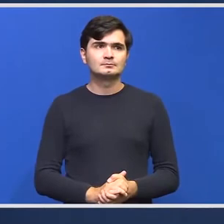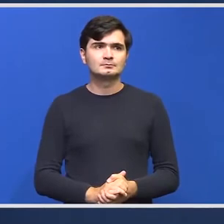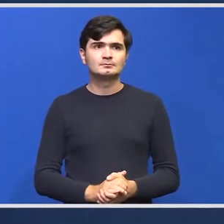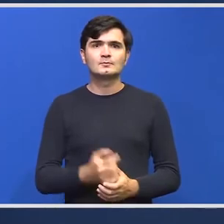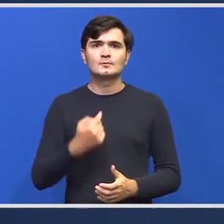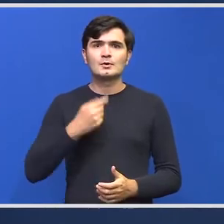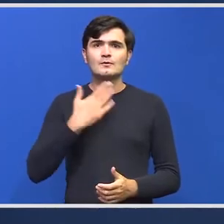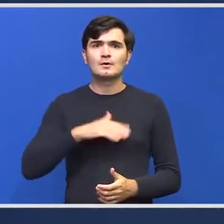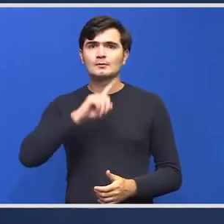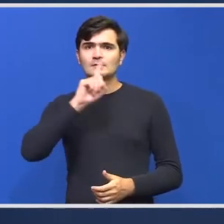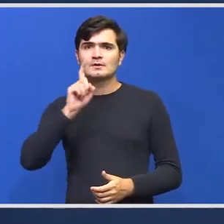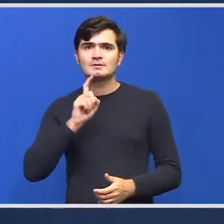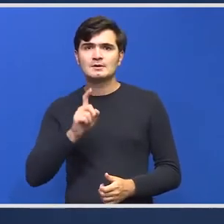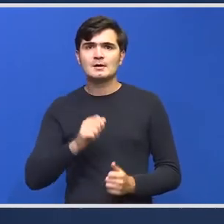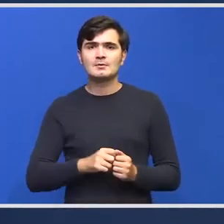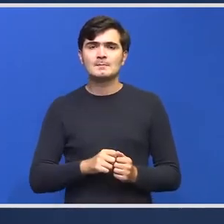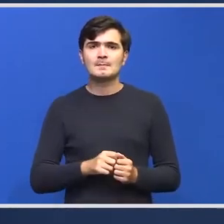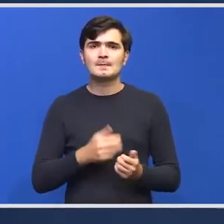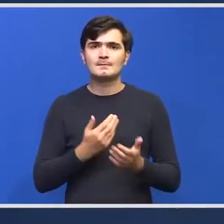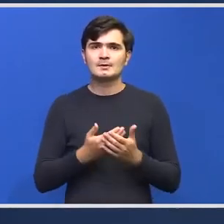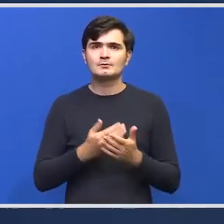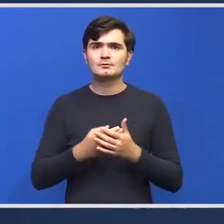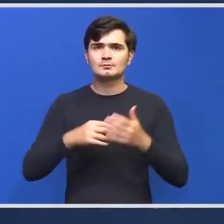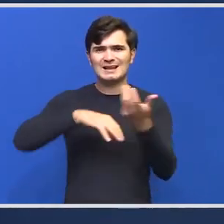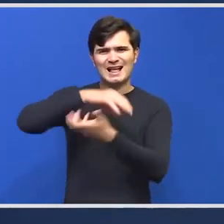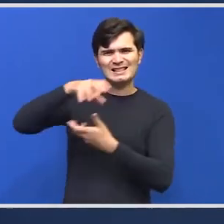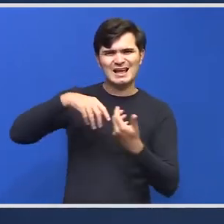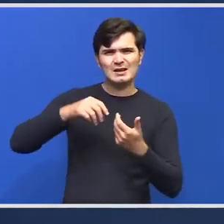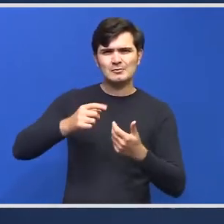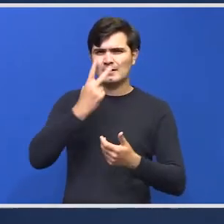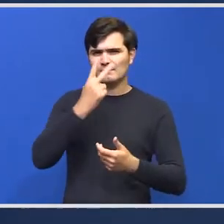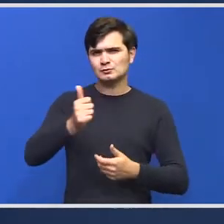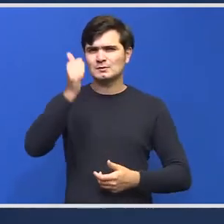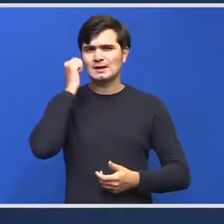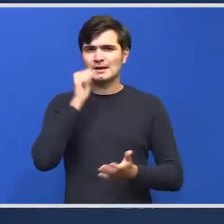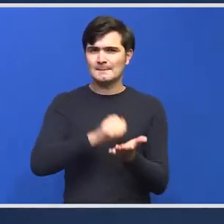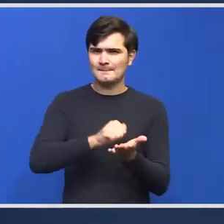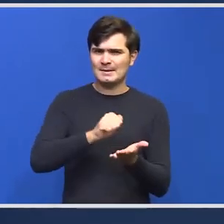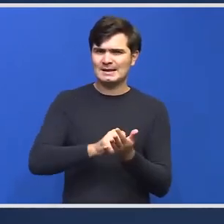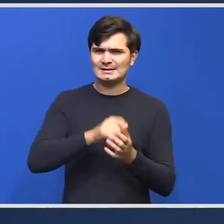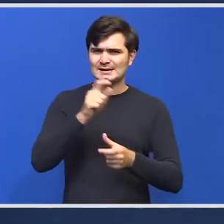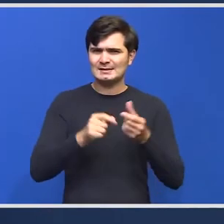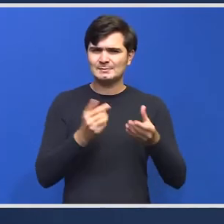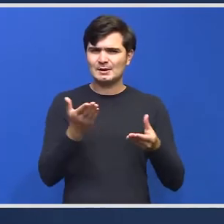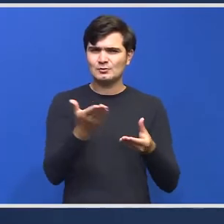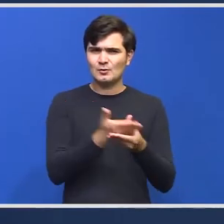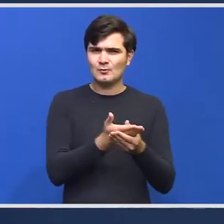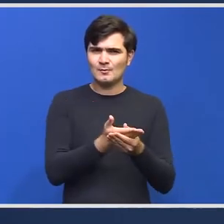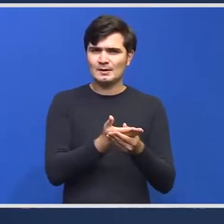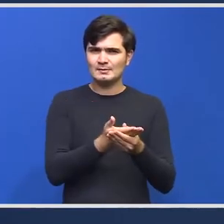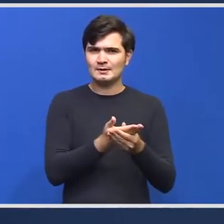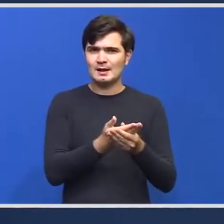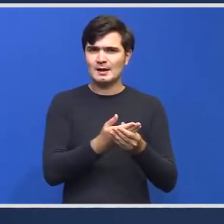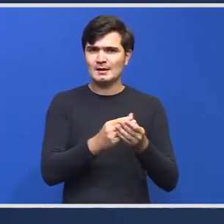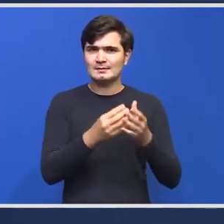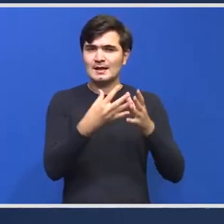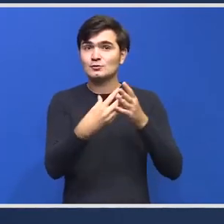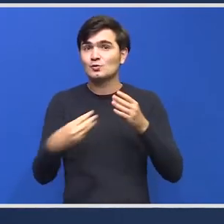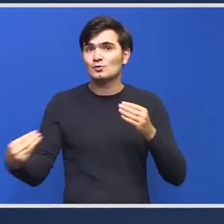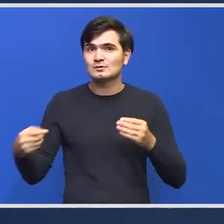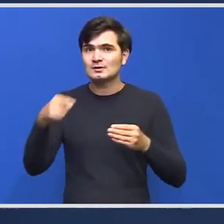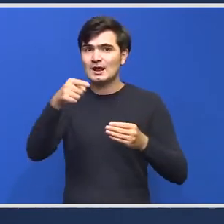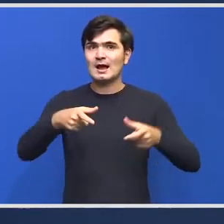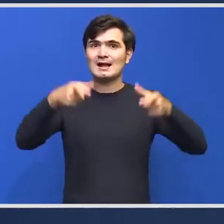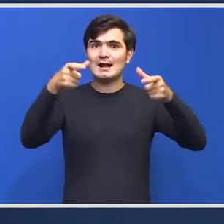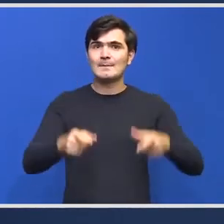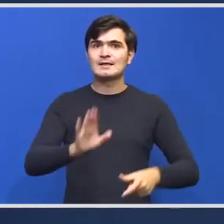3. Eu vreau să vă întreb, domnule premier, având în vedere scandalul care a apărut ieri în presă legat de acel document, care s-a scurs de la Cancelaria dumneavoastră, dacă